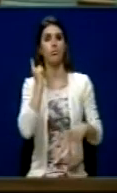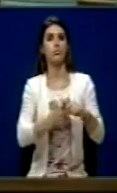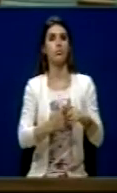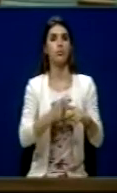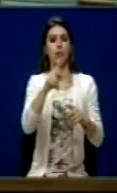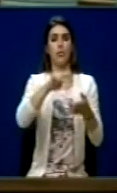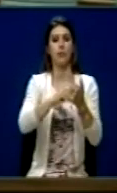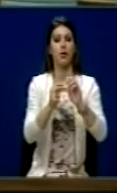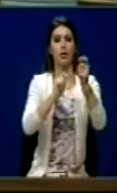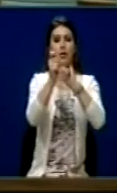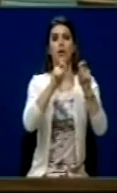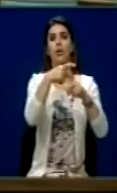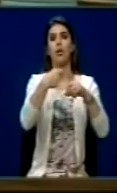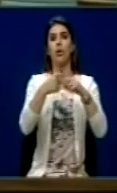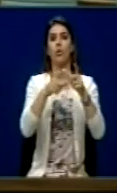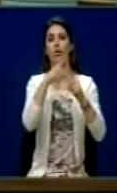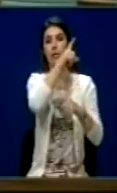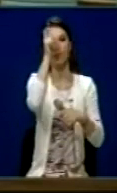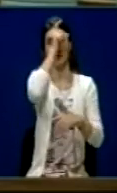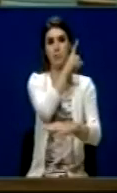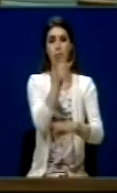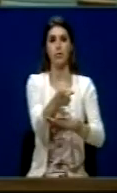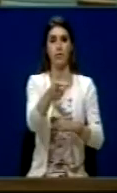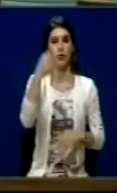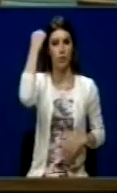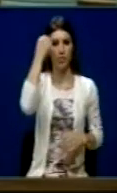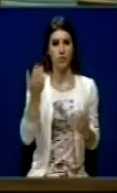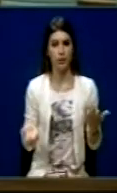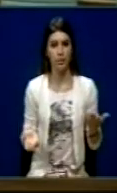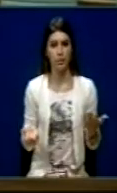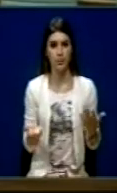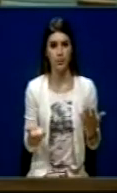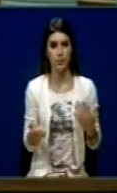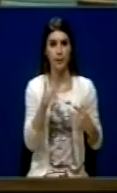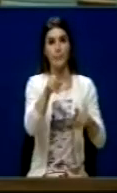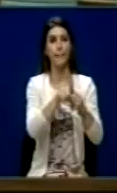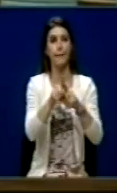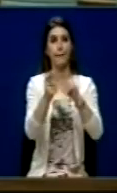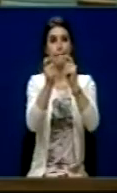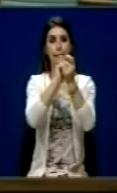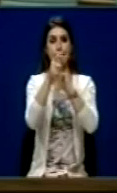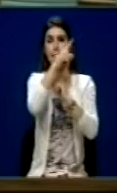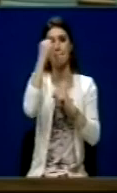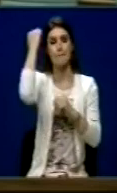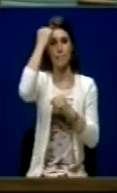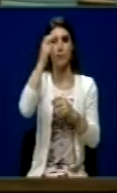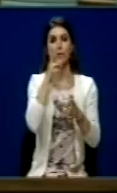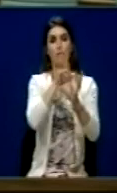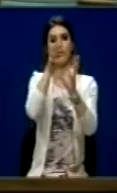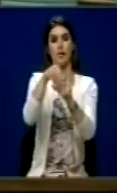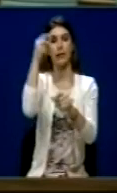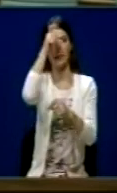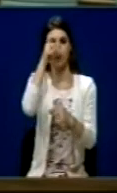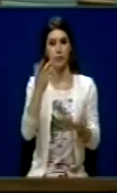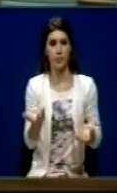ndryshim e kushtetutës që i kërkonë Sërbija nga Kosovë, të cilat do të akomodonin Sërbija për branda Kosovës. Pra këtojë